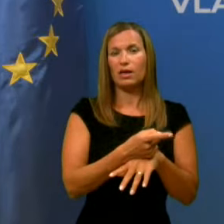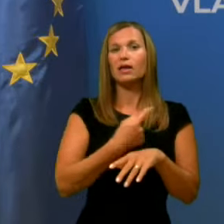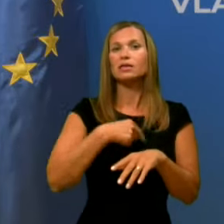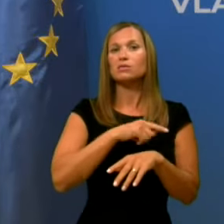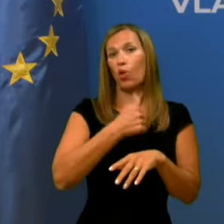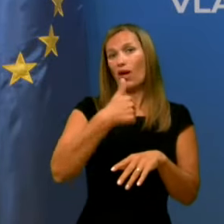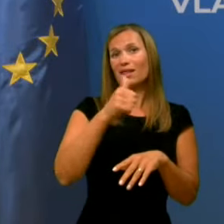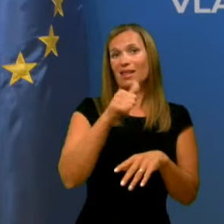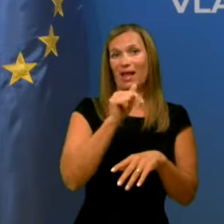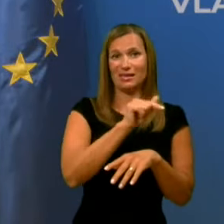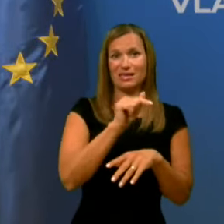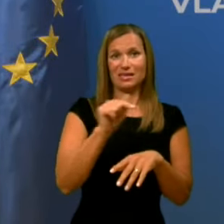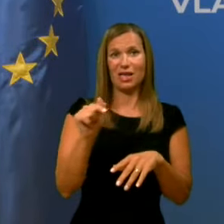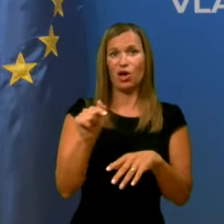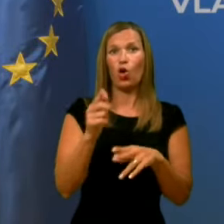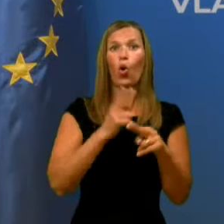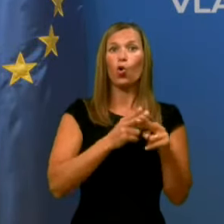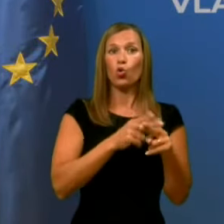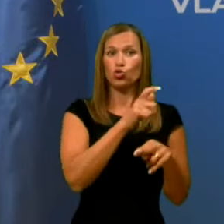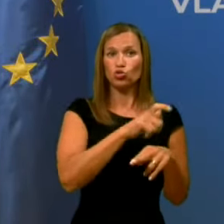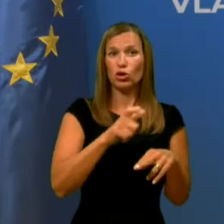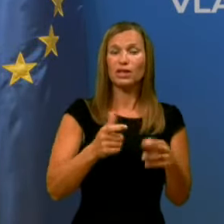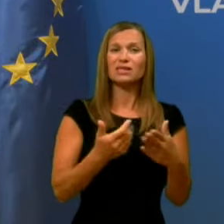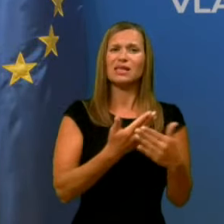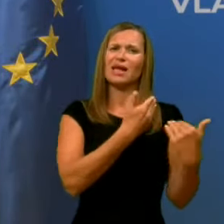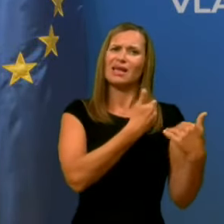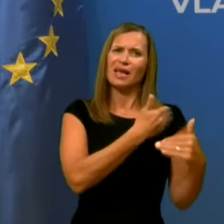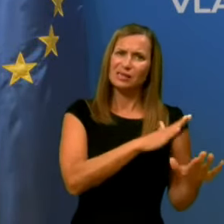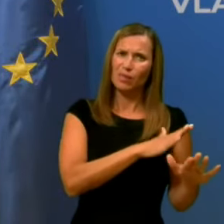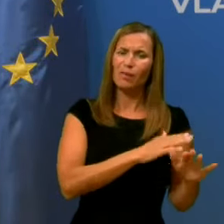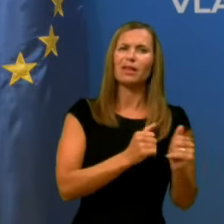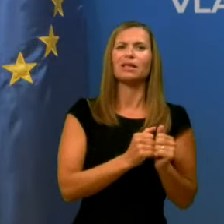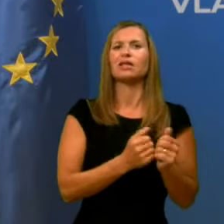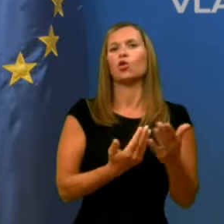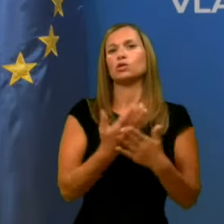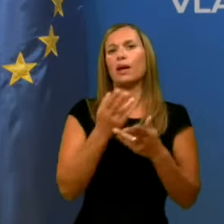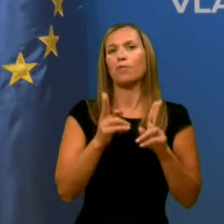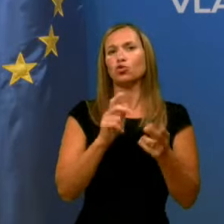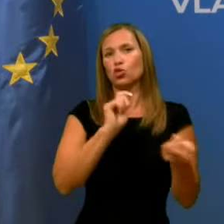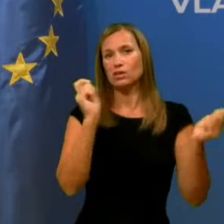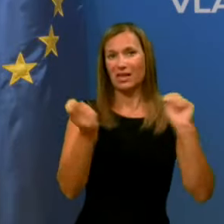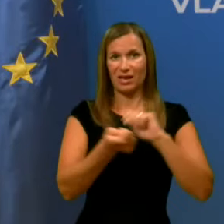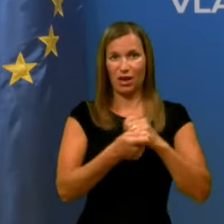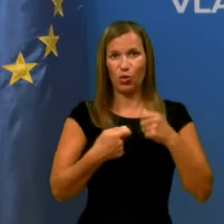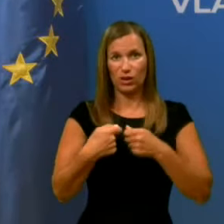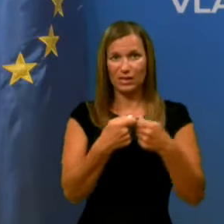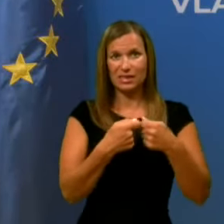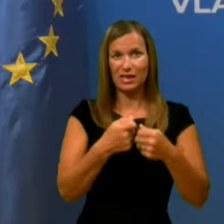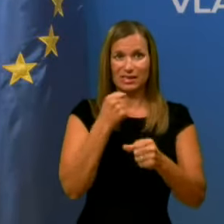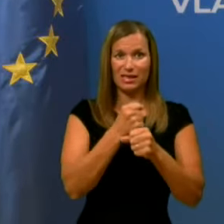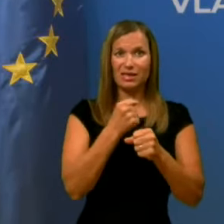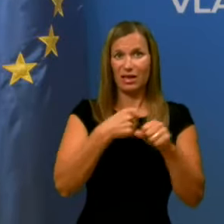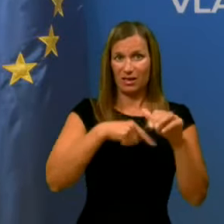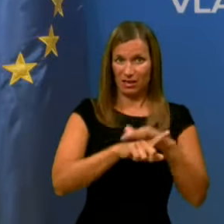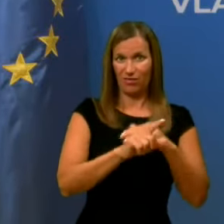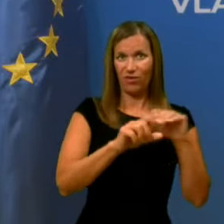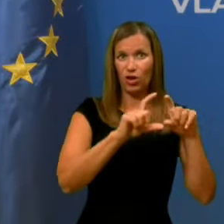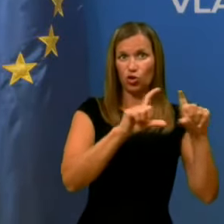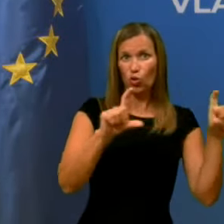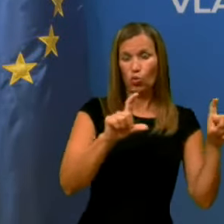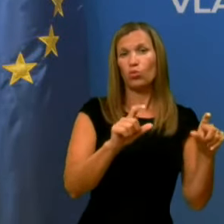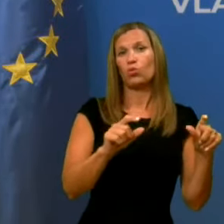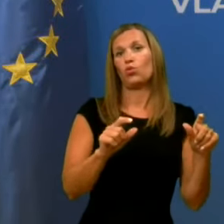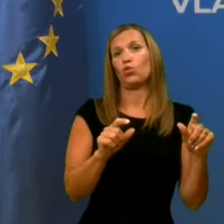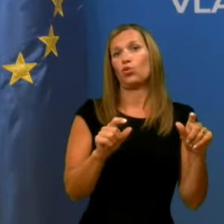okuženih za razbremenitev in za možnost reorganizacije dela v samem domu in za vzpostavljanje